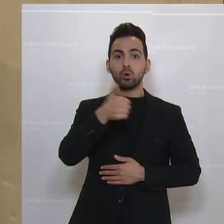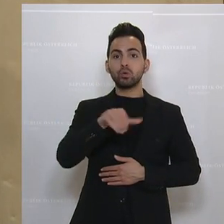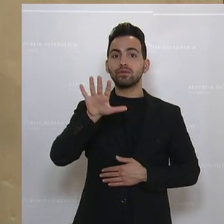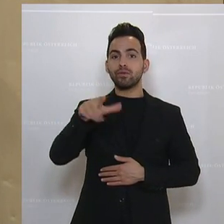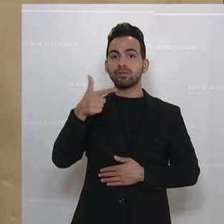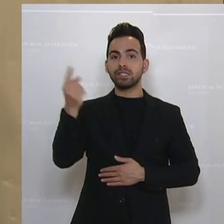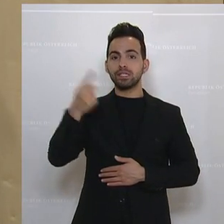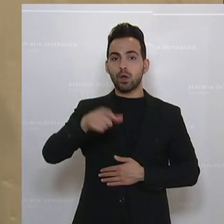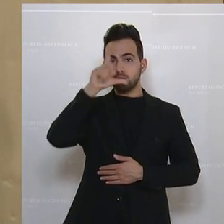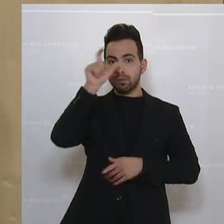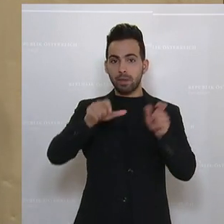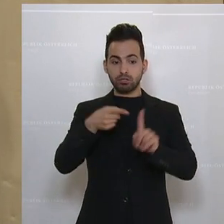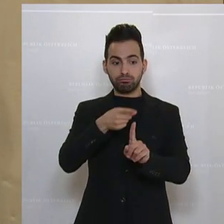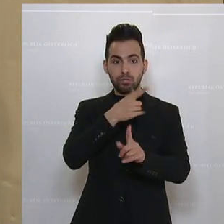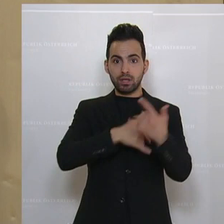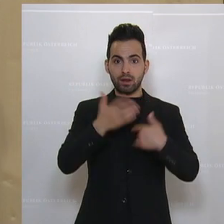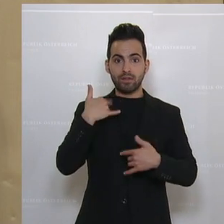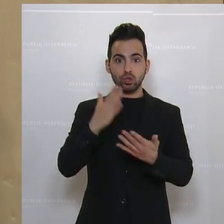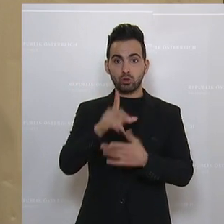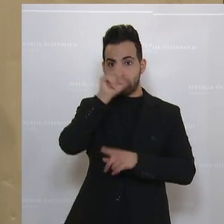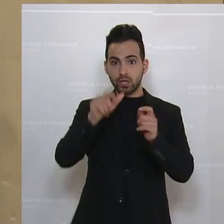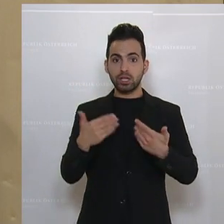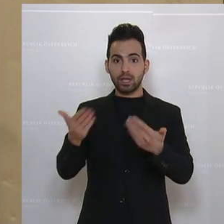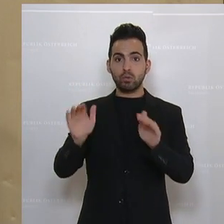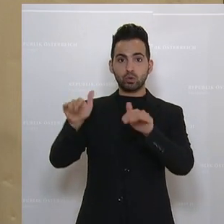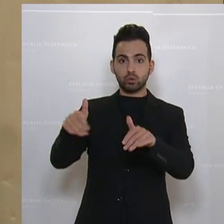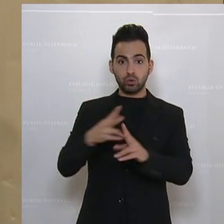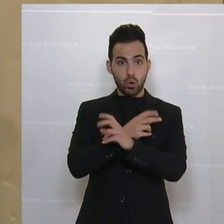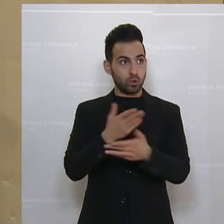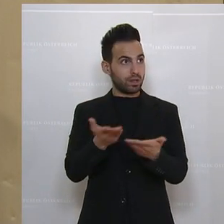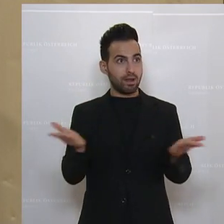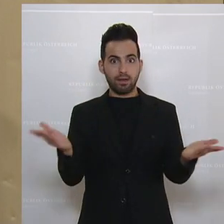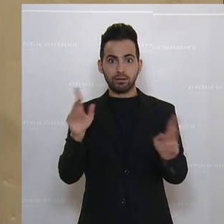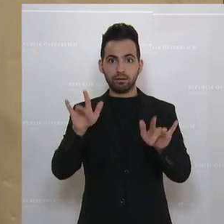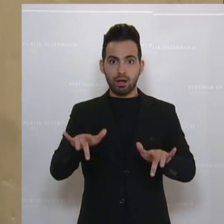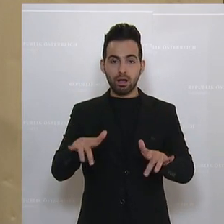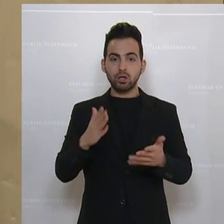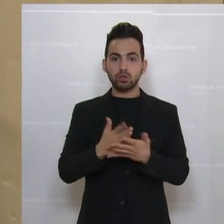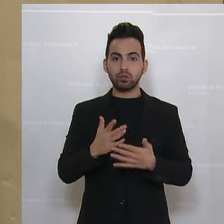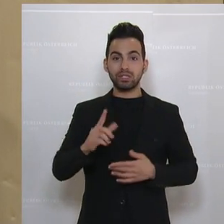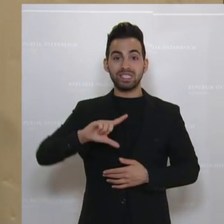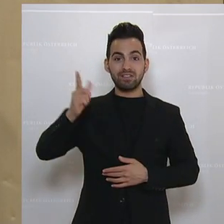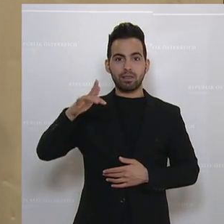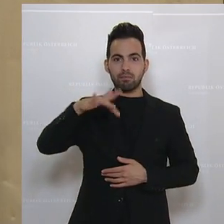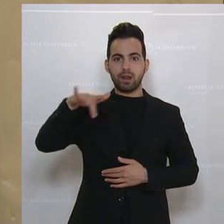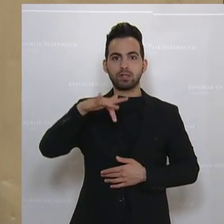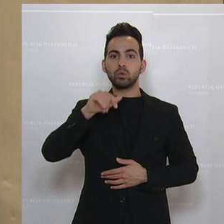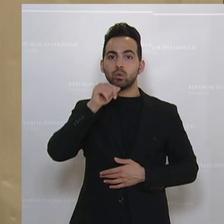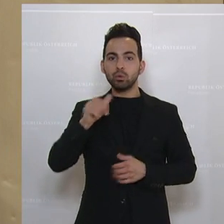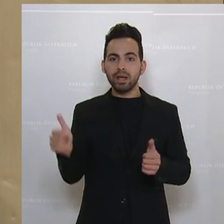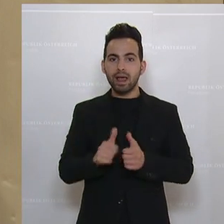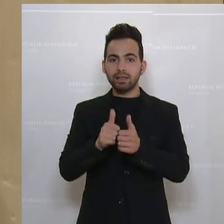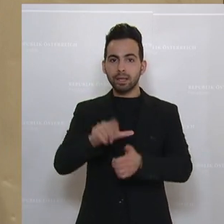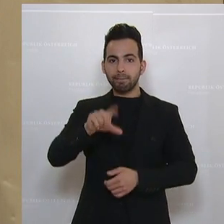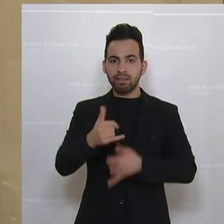.000 Menschen in den letzten Jahren Schutz gewährt hat. Österreich, das an zweitmeisten unbegleiteten